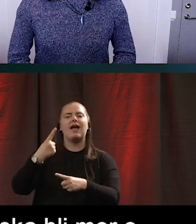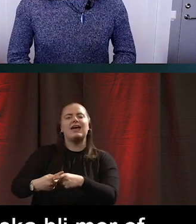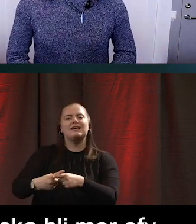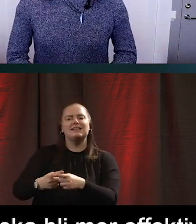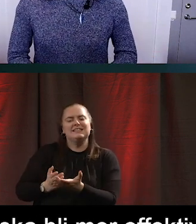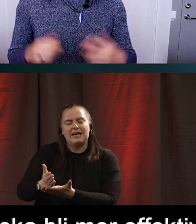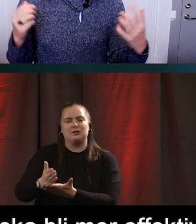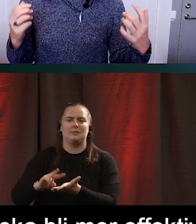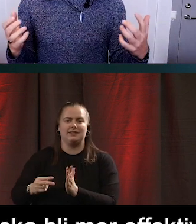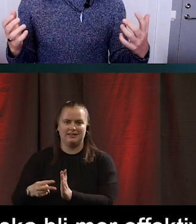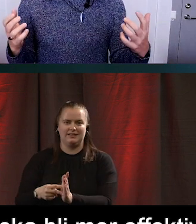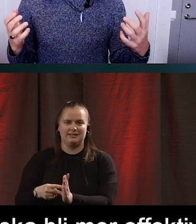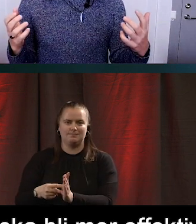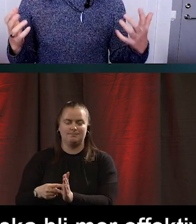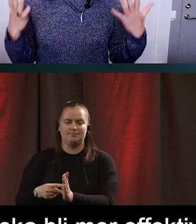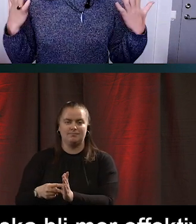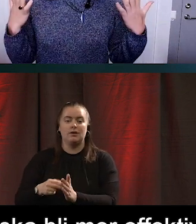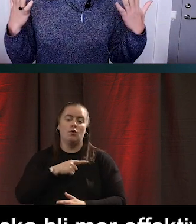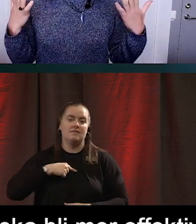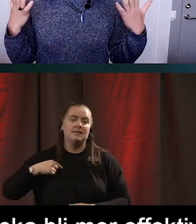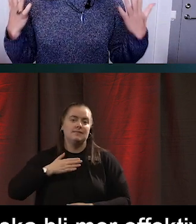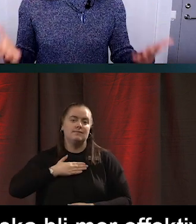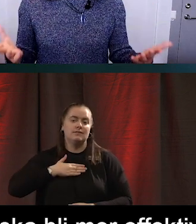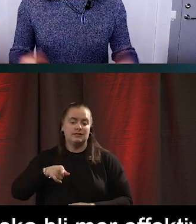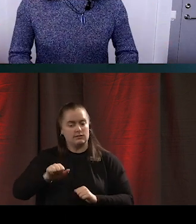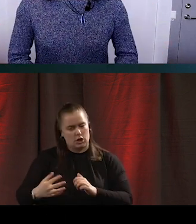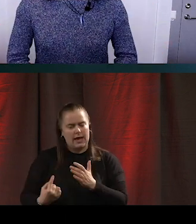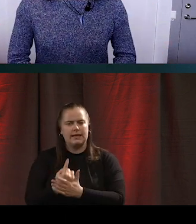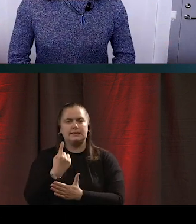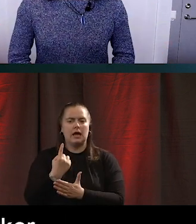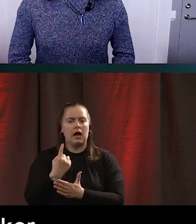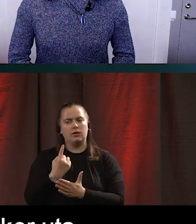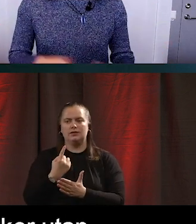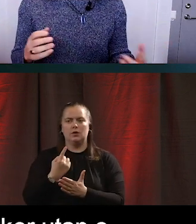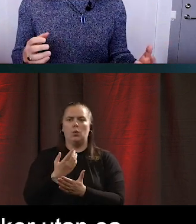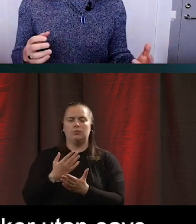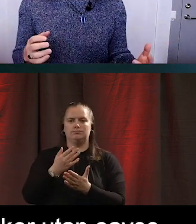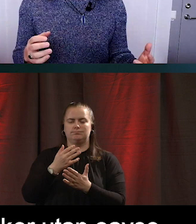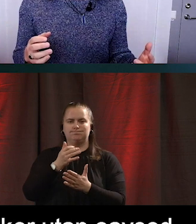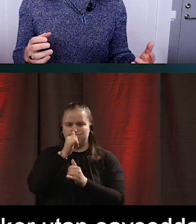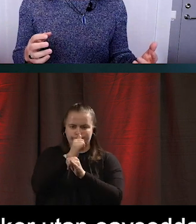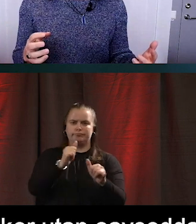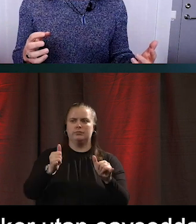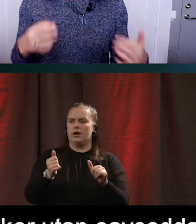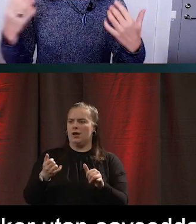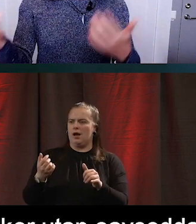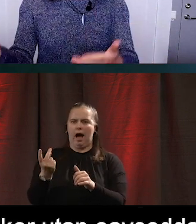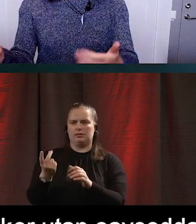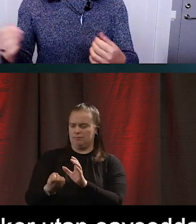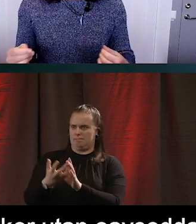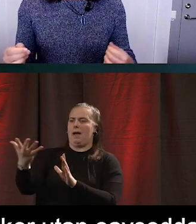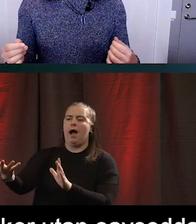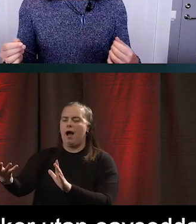vi har. Och vi vill naturligtvis att det ska ske utan att det får helt oavsedda effekter. Som ibland kan leda till att man